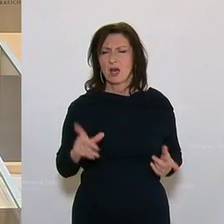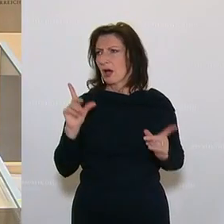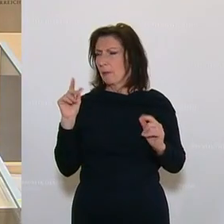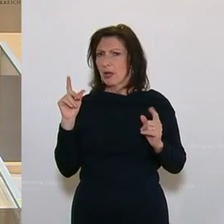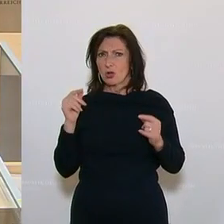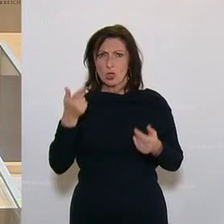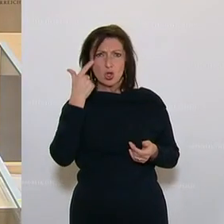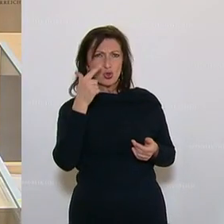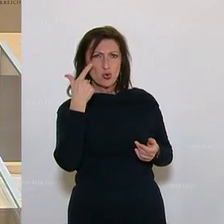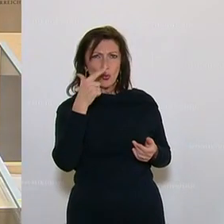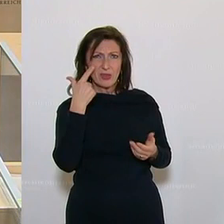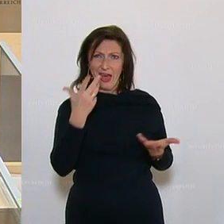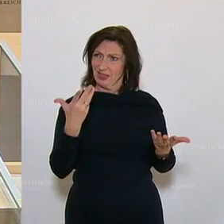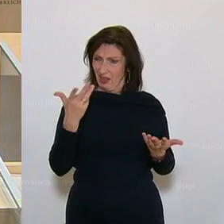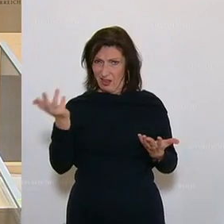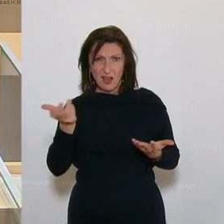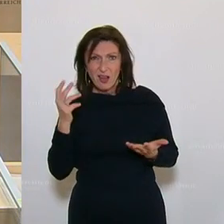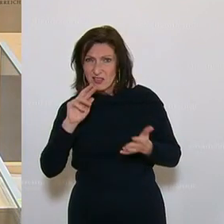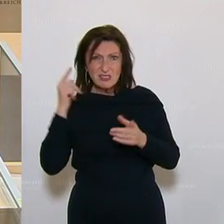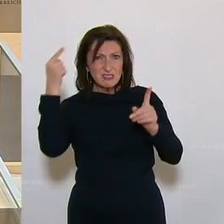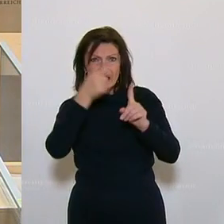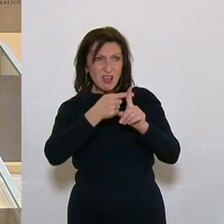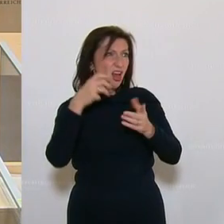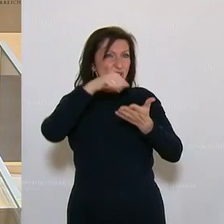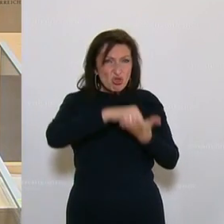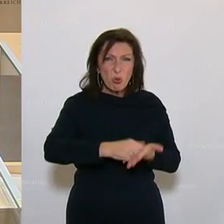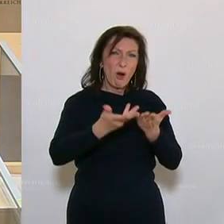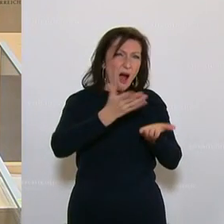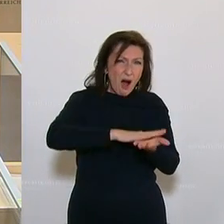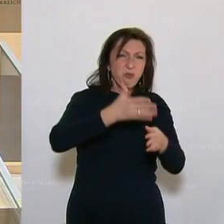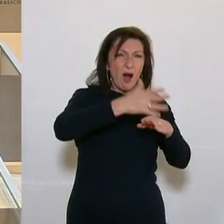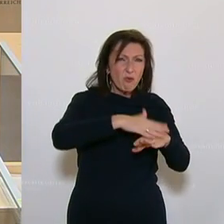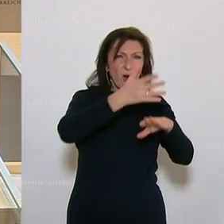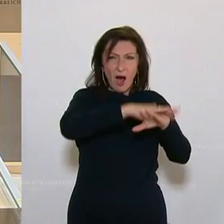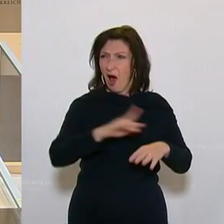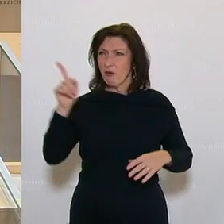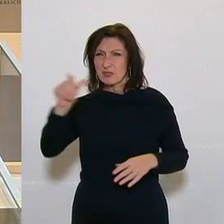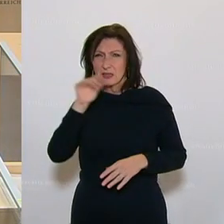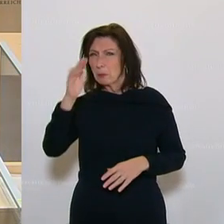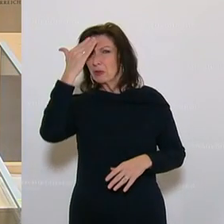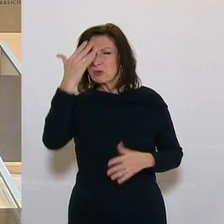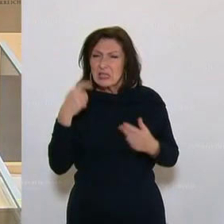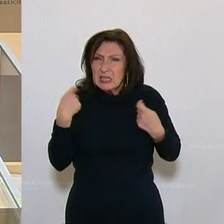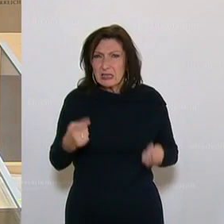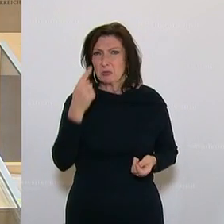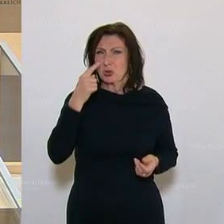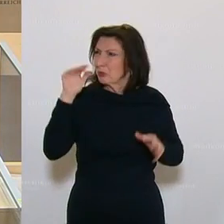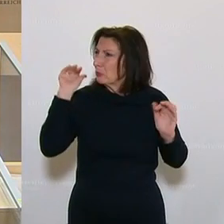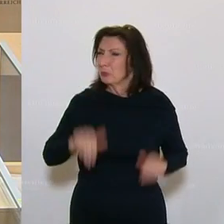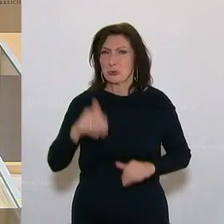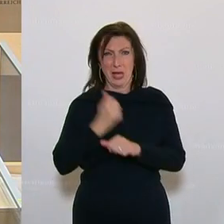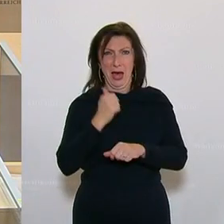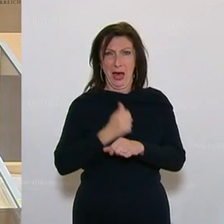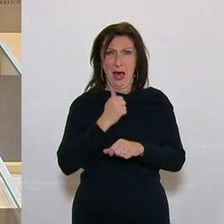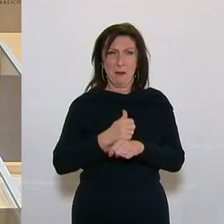von Studierenden oder für Studierende noch erhöhen? Und wie sehr können Sie eigentlich Lebensrealitäten, es gibt ganz einfach Studierende, die arbeiten müssen. Es gibt